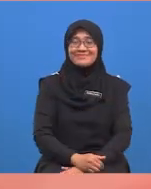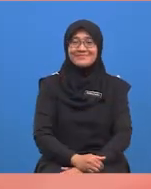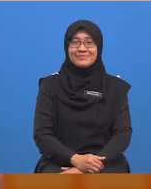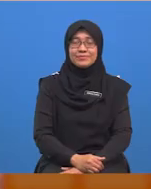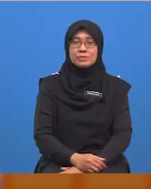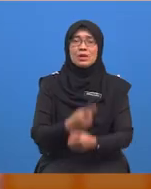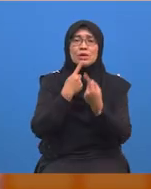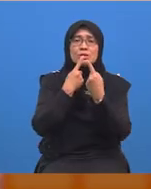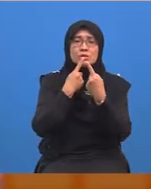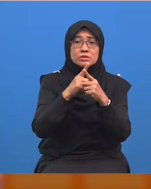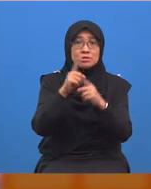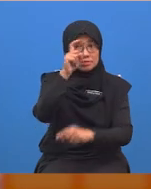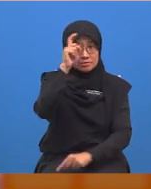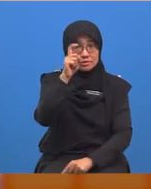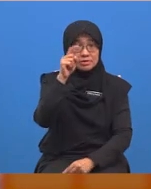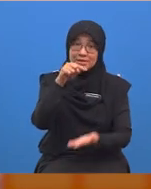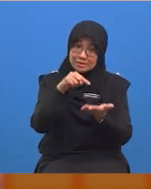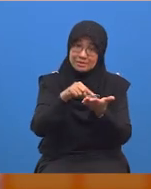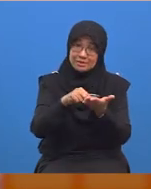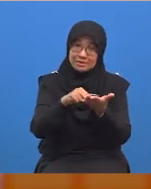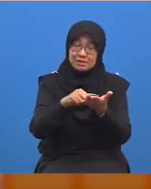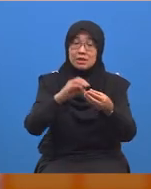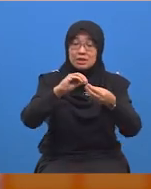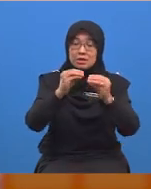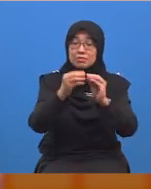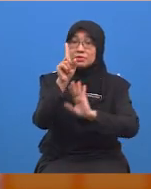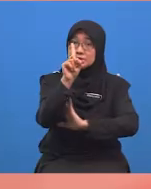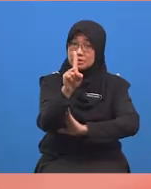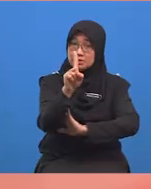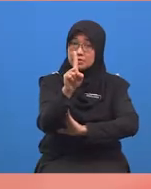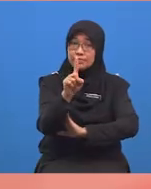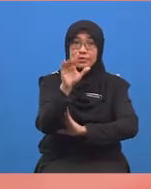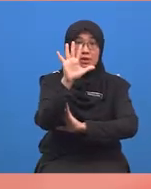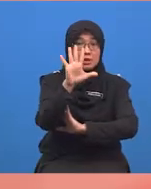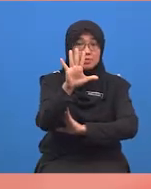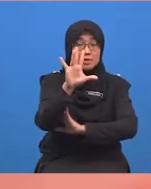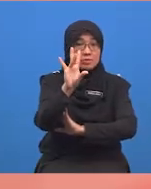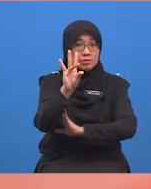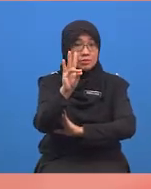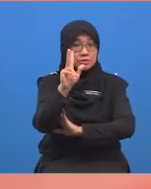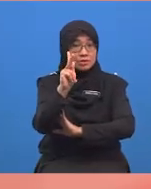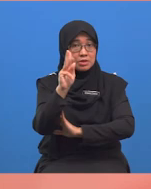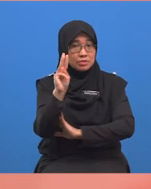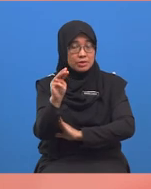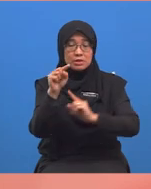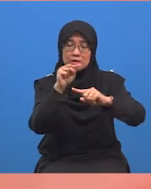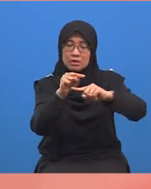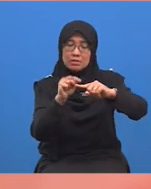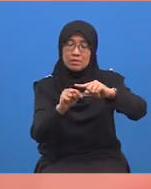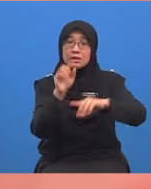Jawab soalan-soalan berikut. Soalan pertama ialah Lima puluh tujuh kilometer